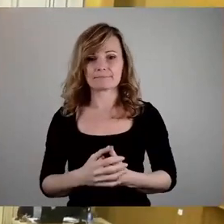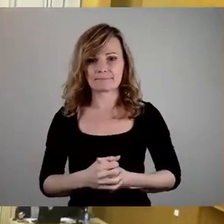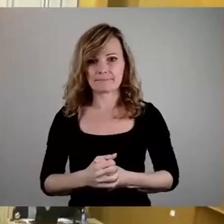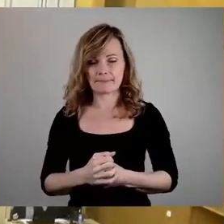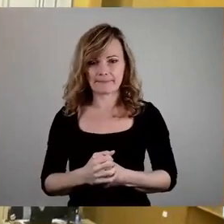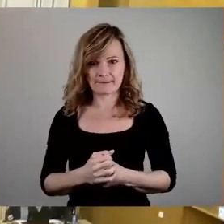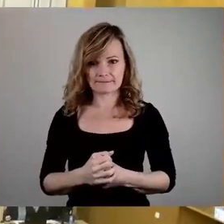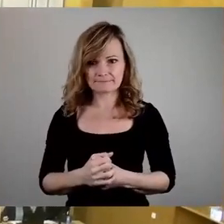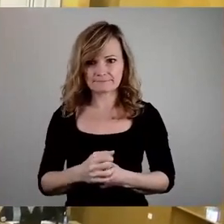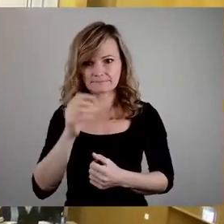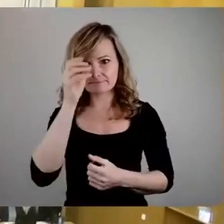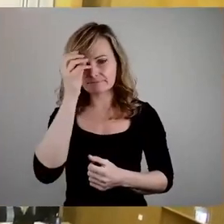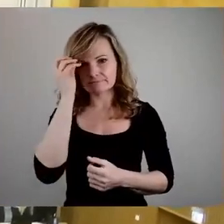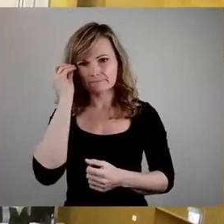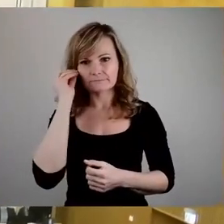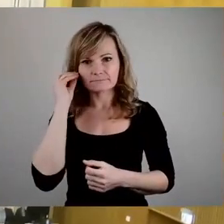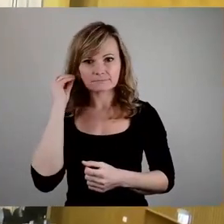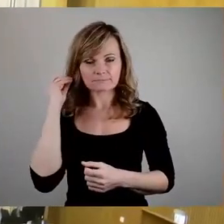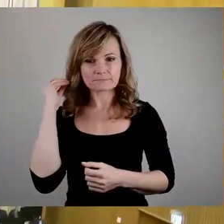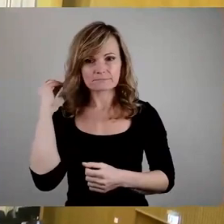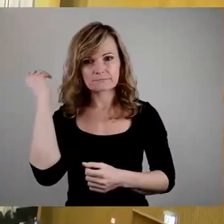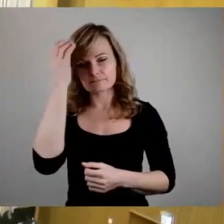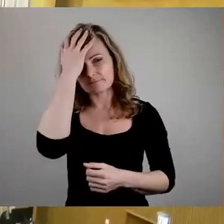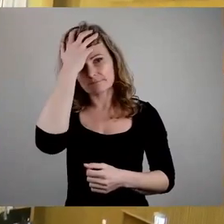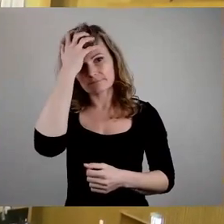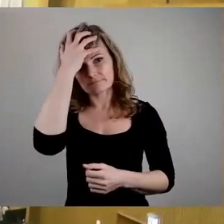So, nächste Wortmeldung, Herr Kießling, dann Herr Dr. Schulte-Wissermann.